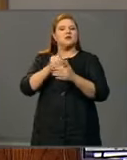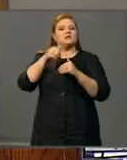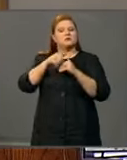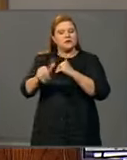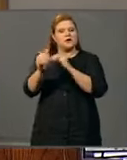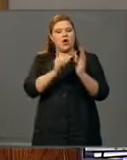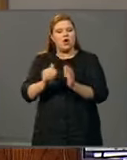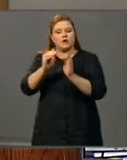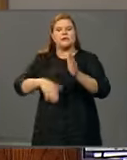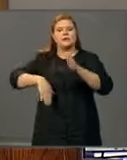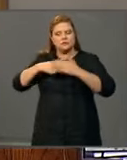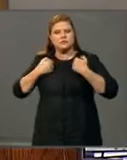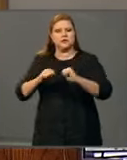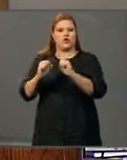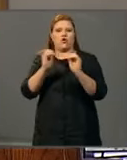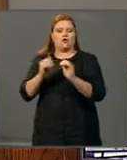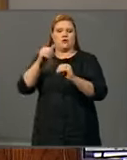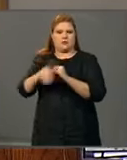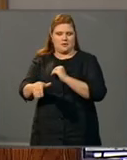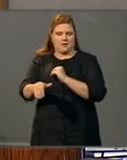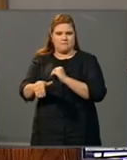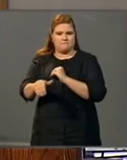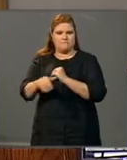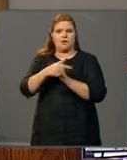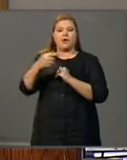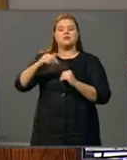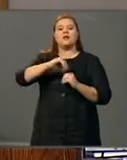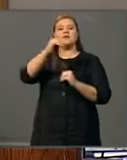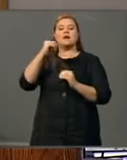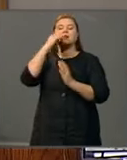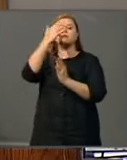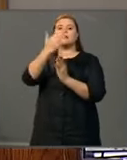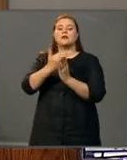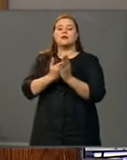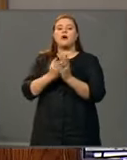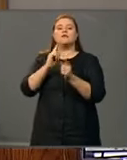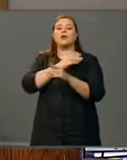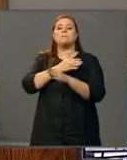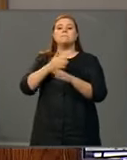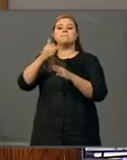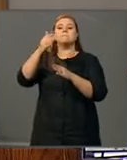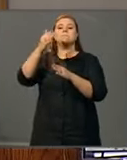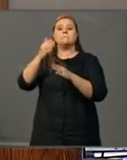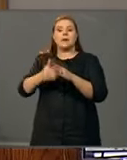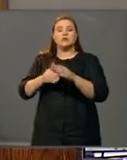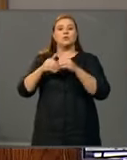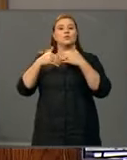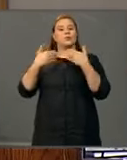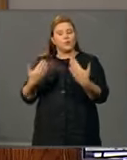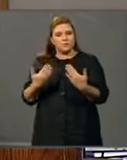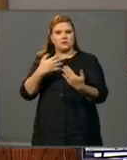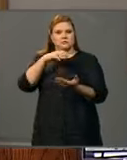edelleen täydellä teholla. Talvivaaran tarina yhtiönä voi olla tässä, mutta nyt hallitus tekee kaikkeensa, jotta